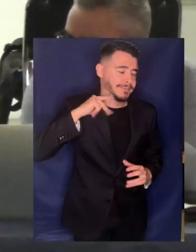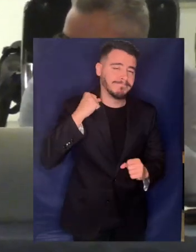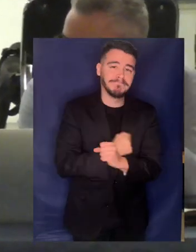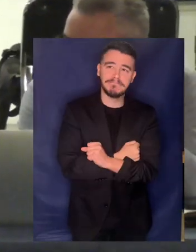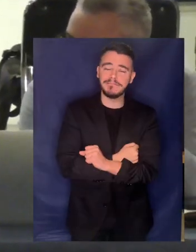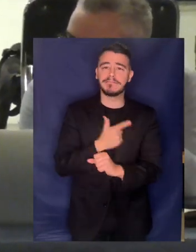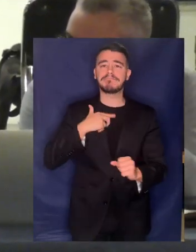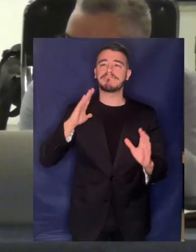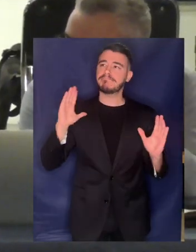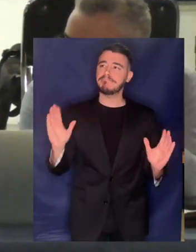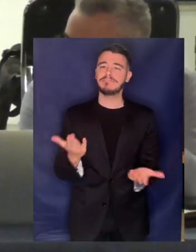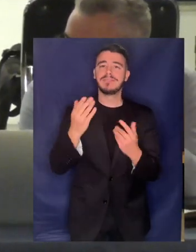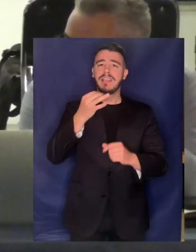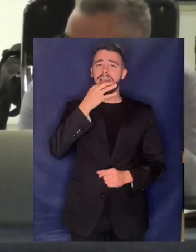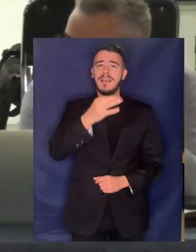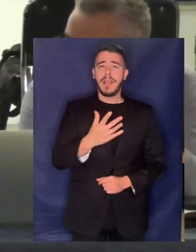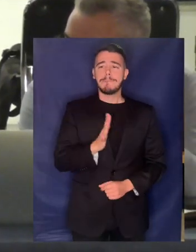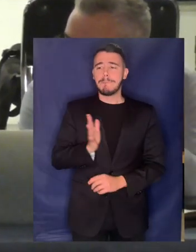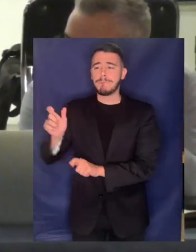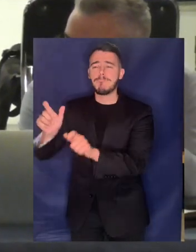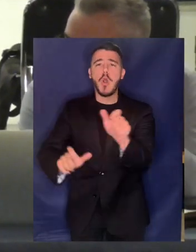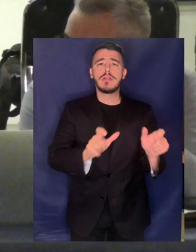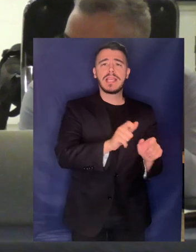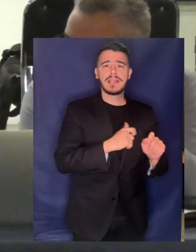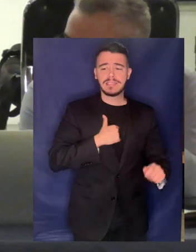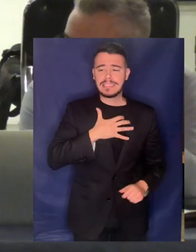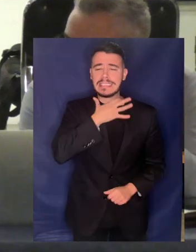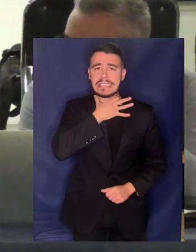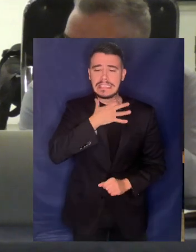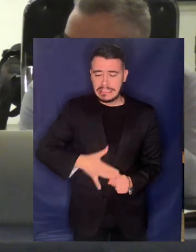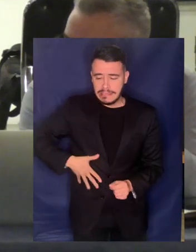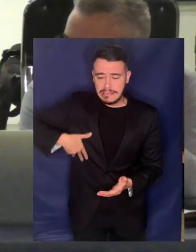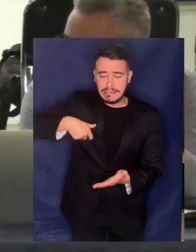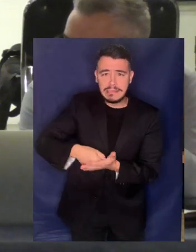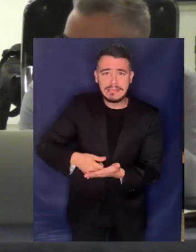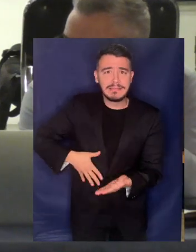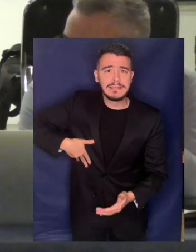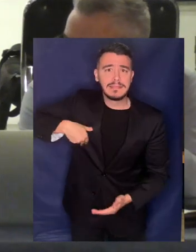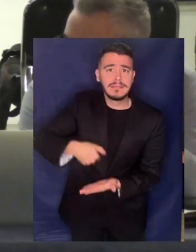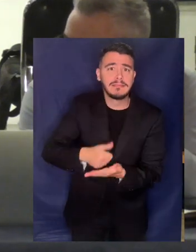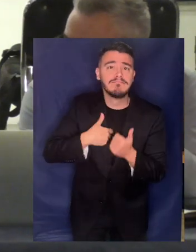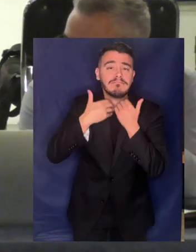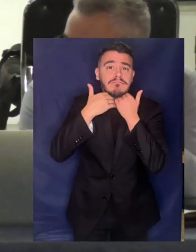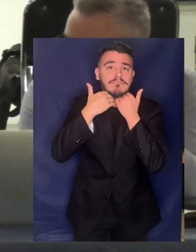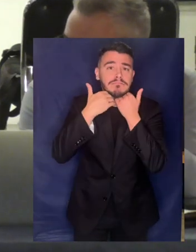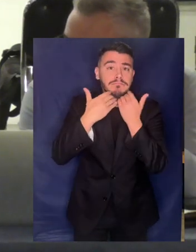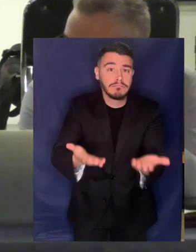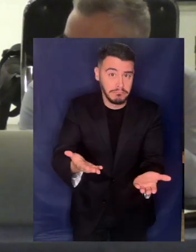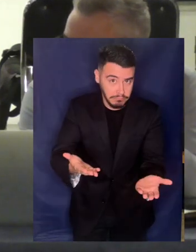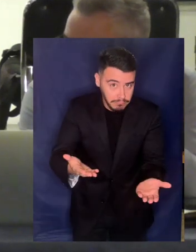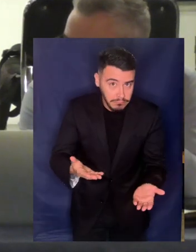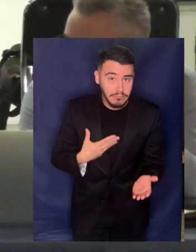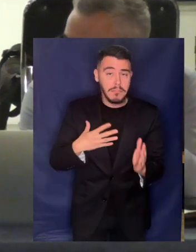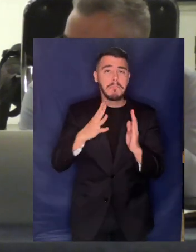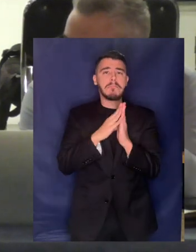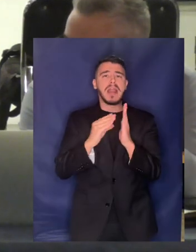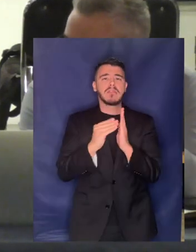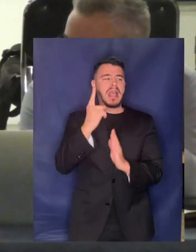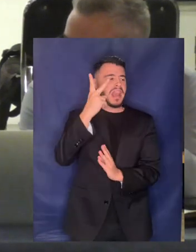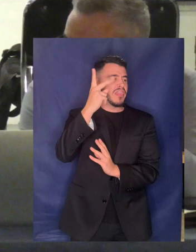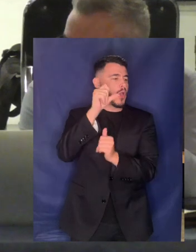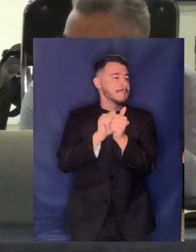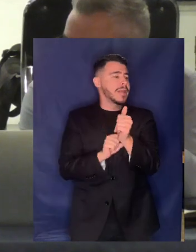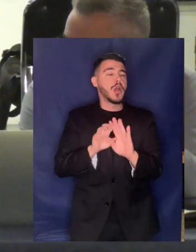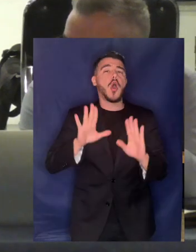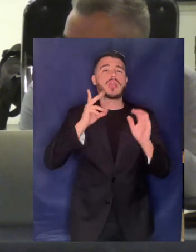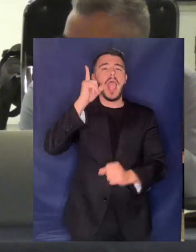Όταν κάποιοι πολίτες δεν μπορούσαν να πληρώσουν το νερό και τότε η ΙΔΑΠ το έκοβε όχι όταν ήρθες να το πληρώσεις ένα και δύο μήνες αλλά έπρεπε να το